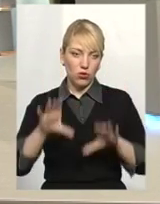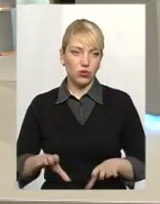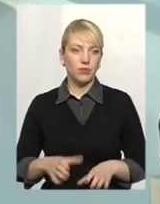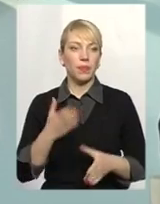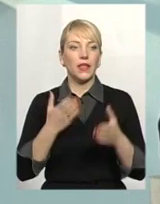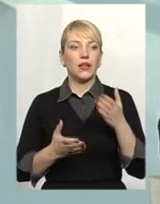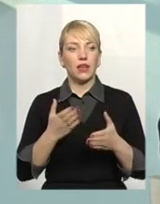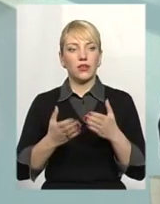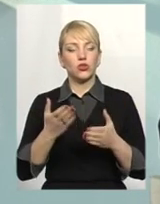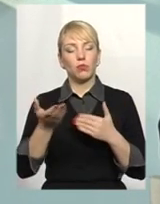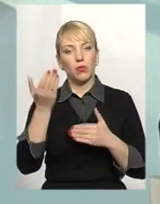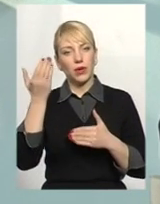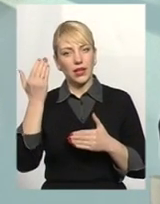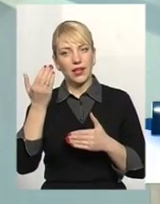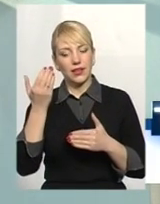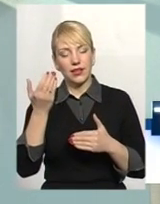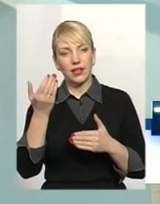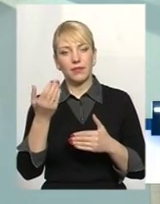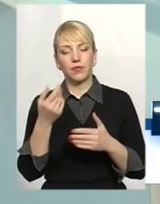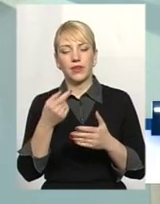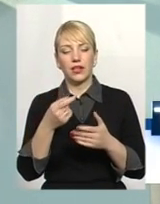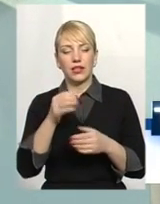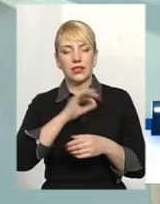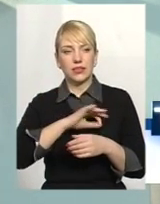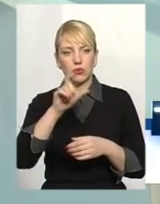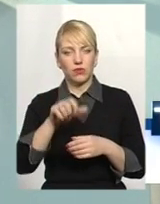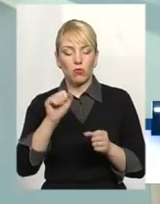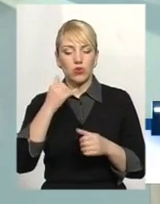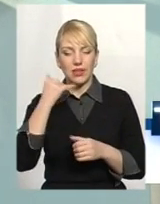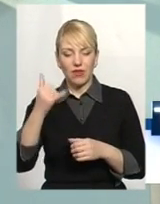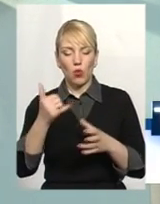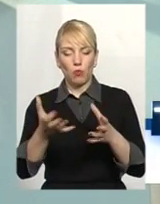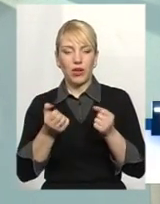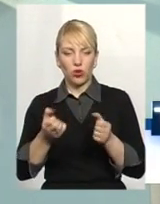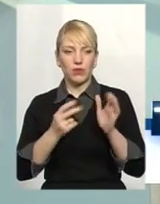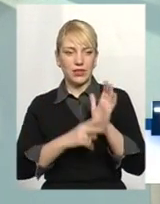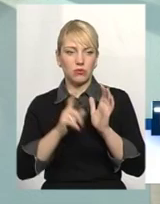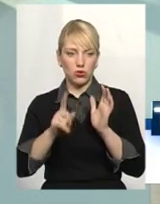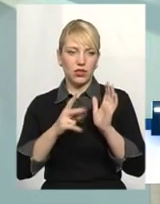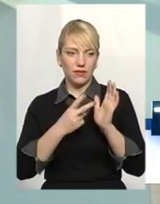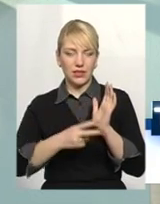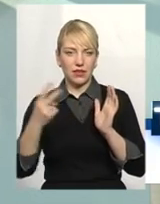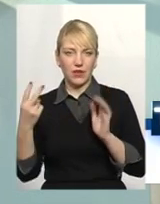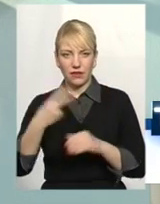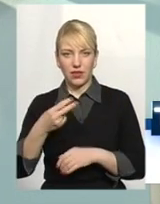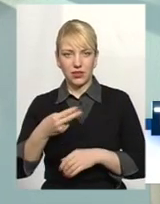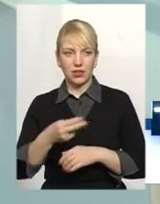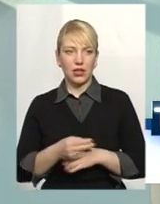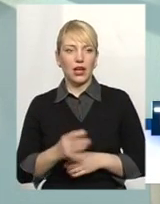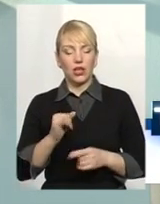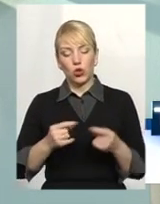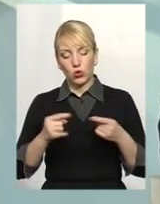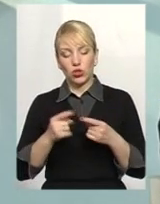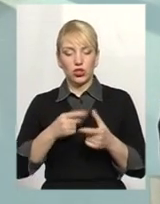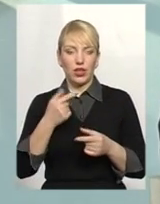якщо попередньо, або даний споживач може чи зателефонувати в прийомну 71-22-20, ну, уточнити,